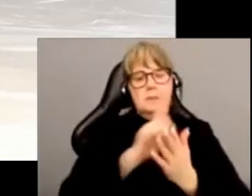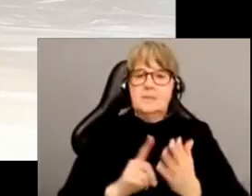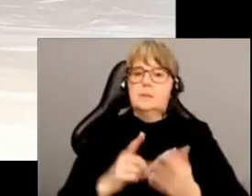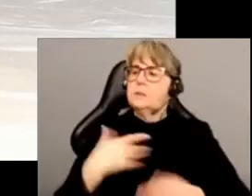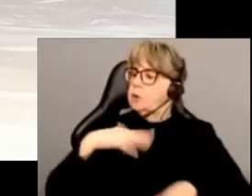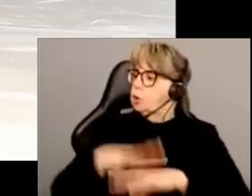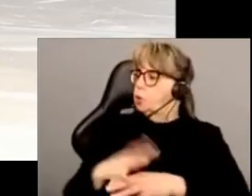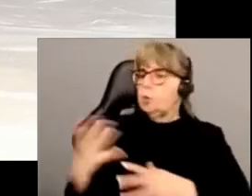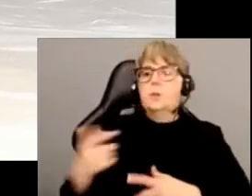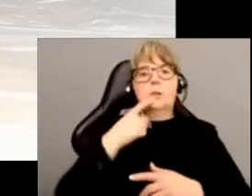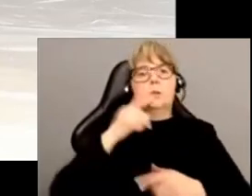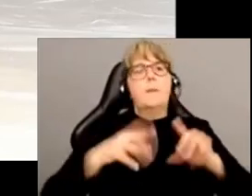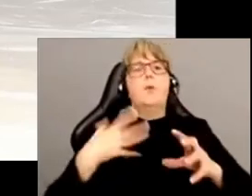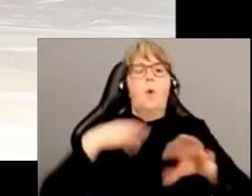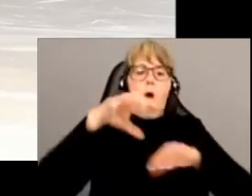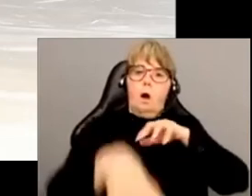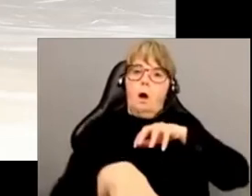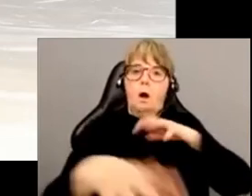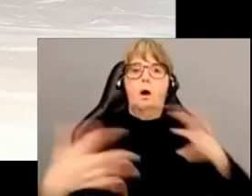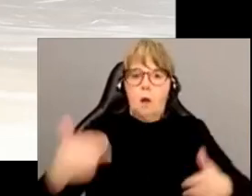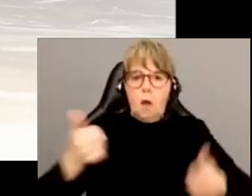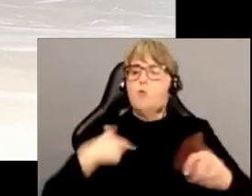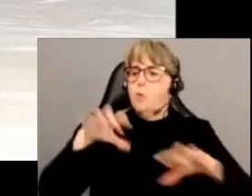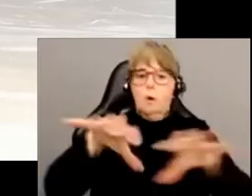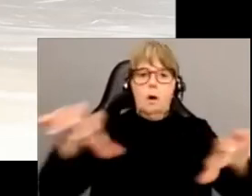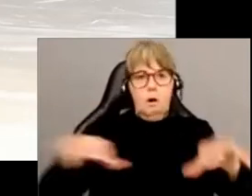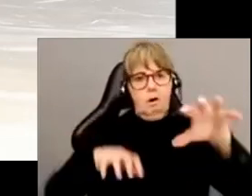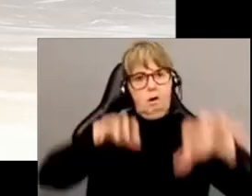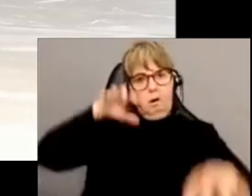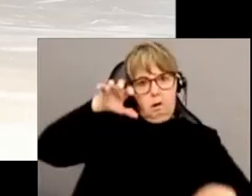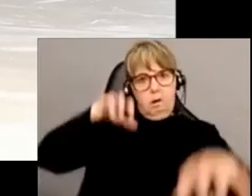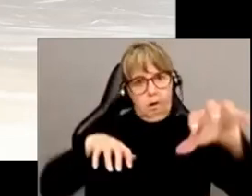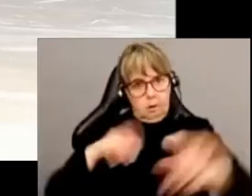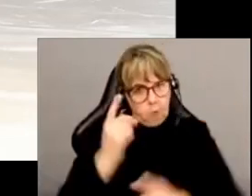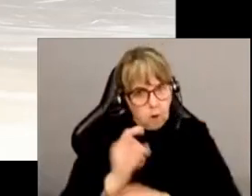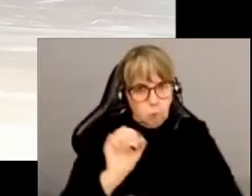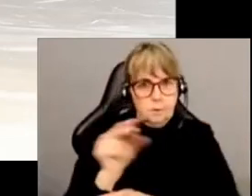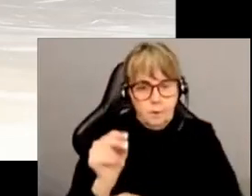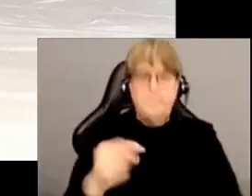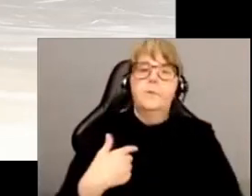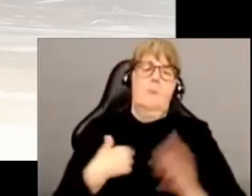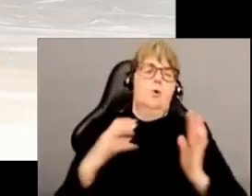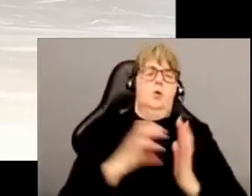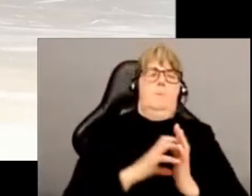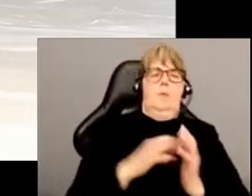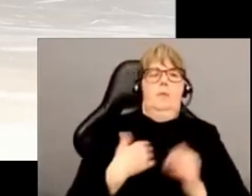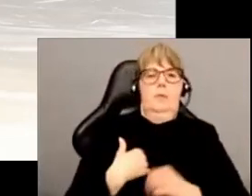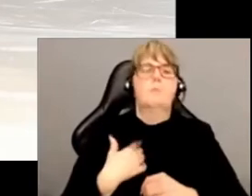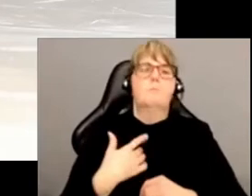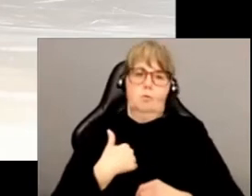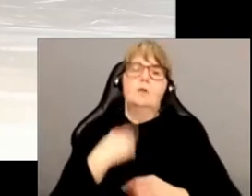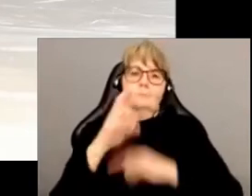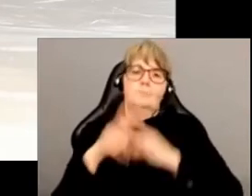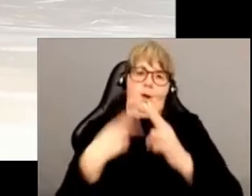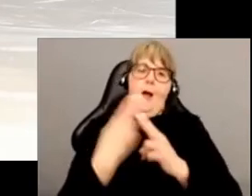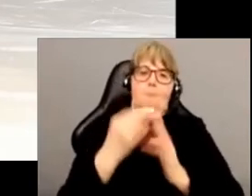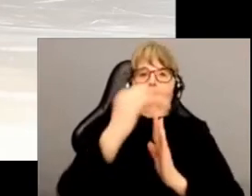à laquelle ils appartiennent, ou en fonction de l'espèce dans laquelle on les classe ? donc, dans mon chapitre, je défends une réponse